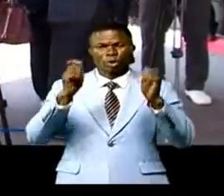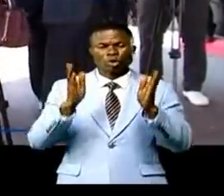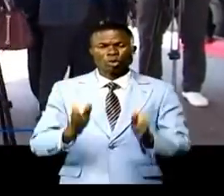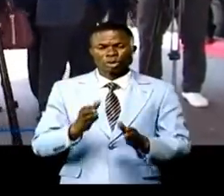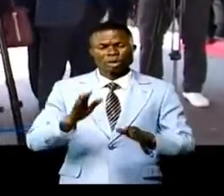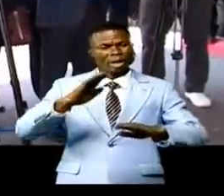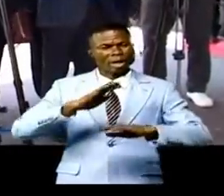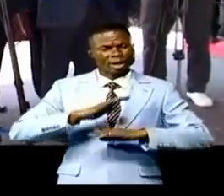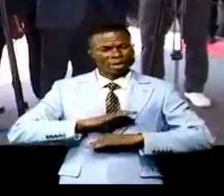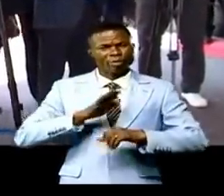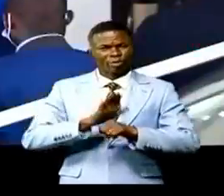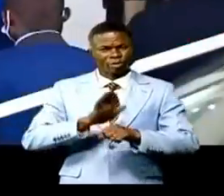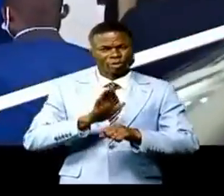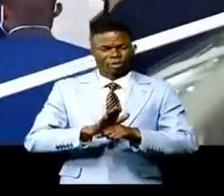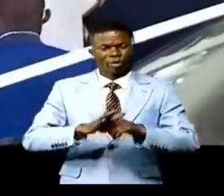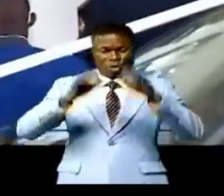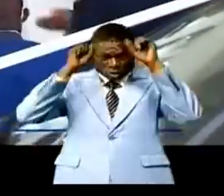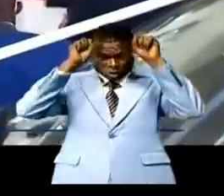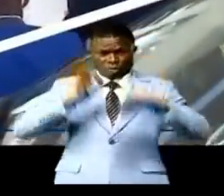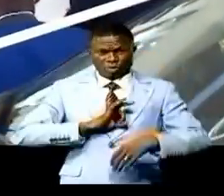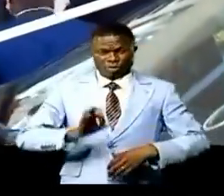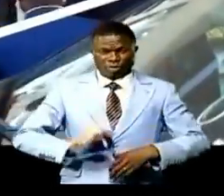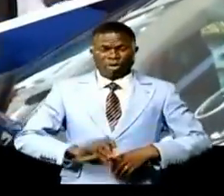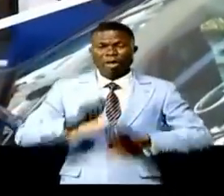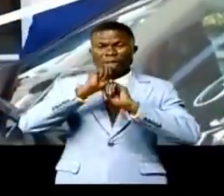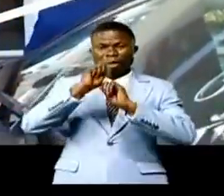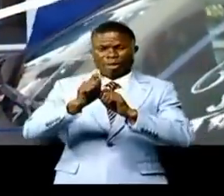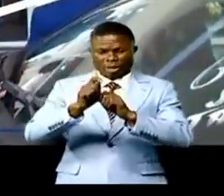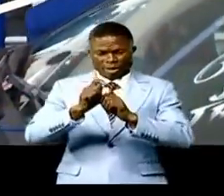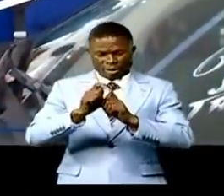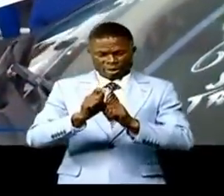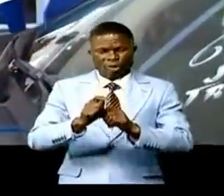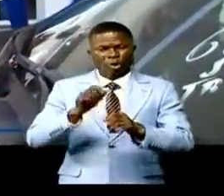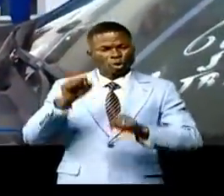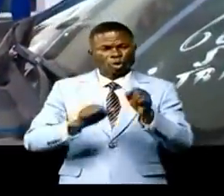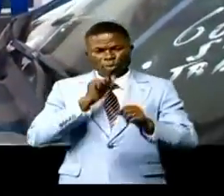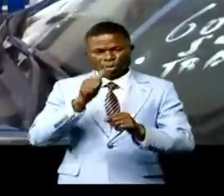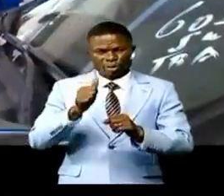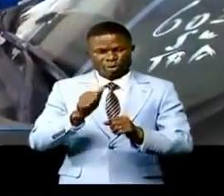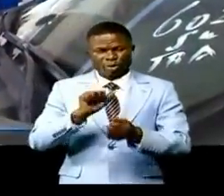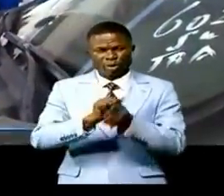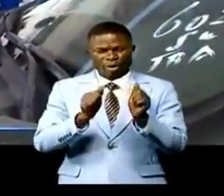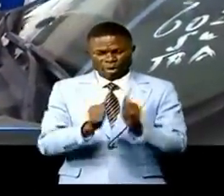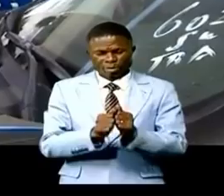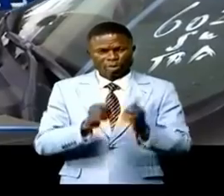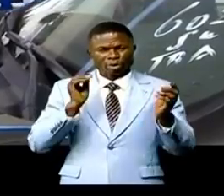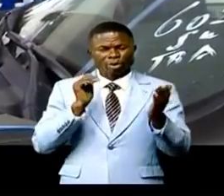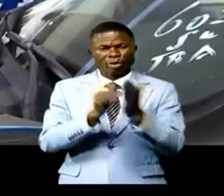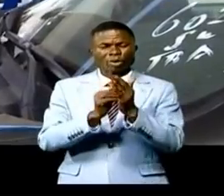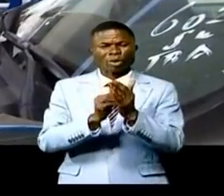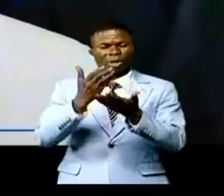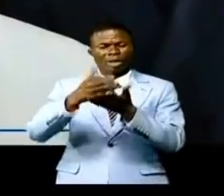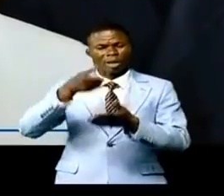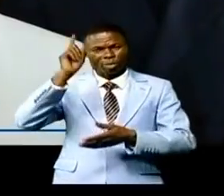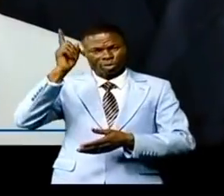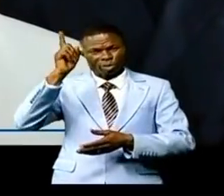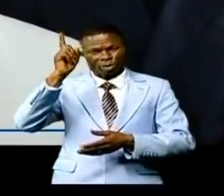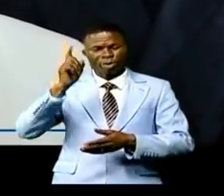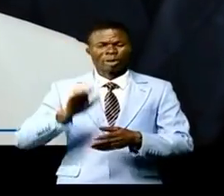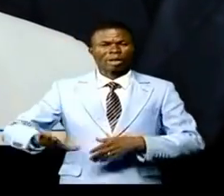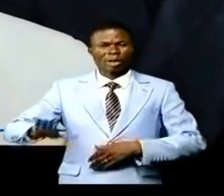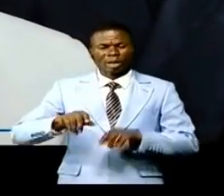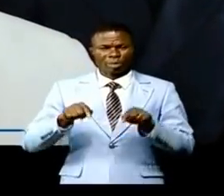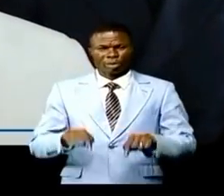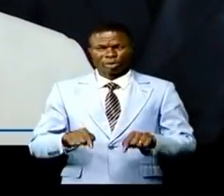satisfaction au chef de l'Etat pour le geste qui, nul doute, l'aidera d'une manière à atteindre les prévisions éparpillées dans le pays.